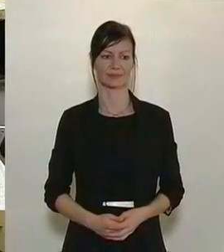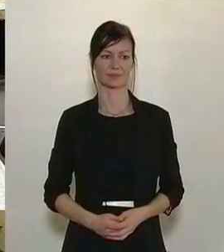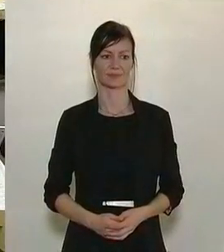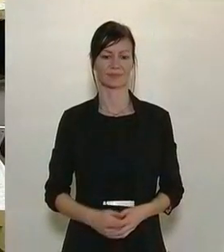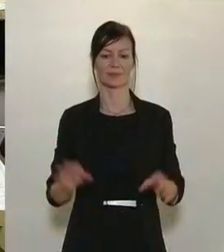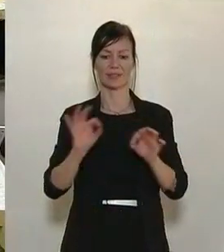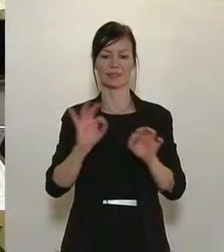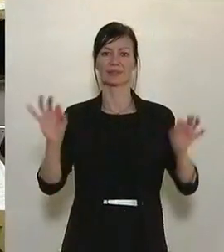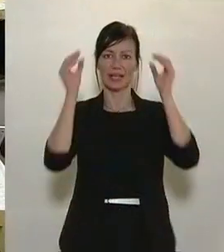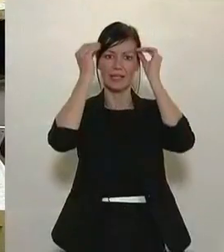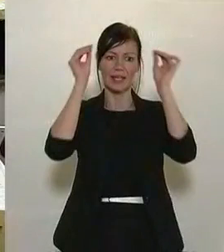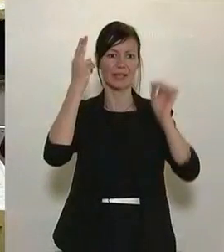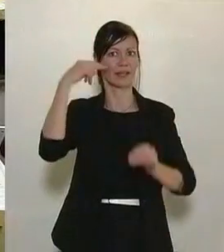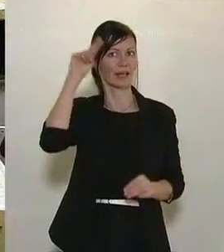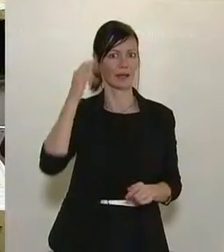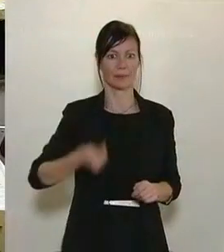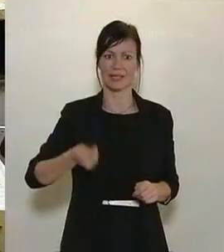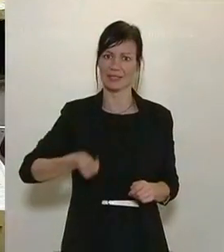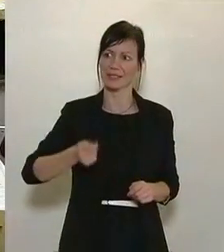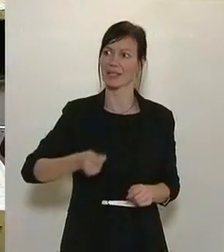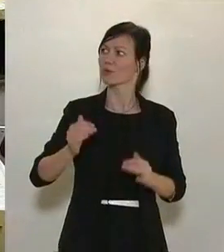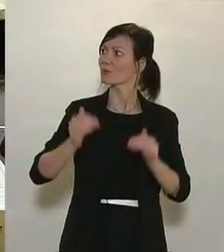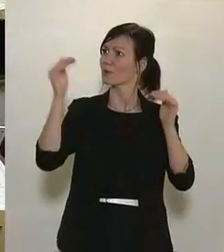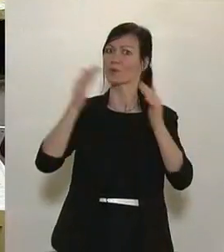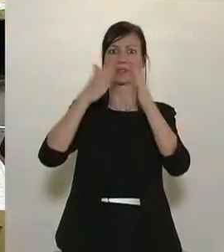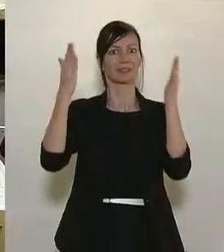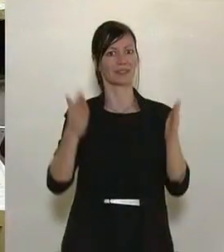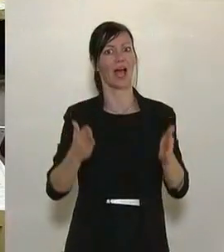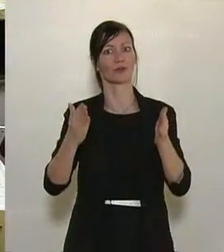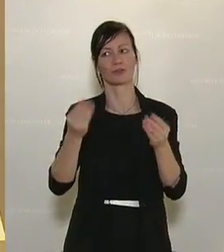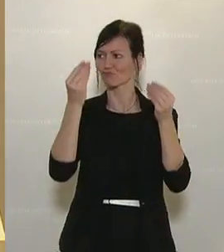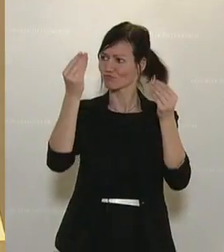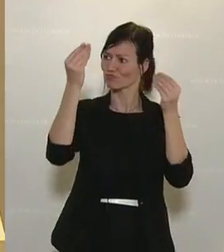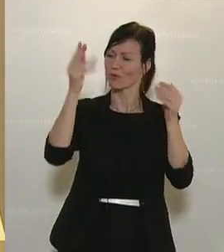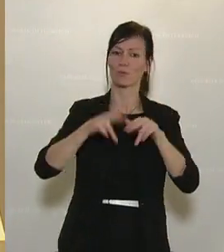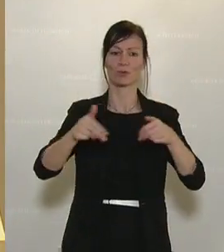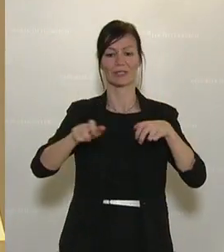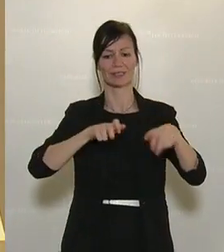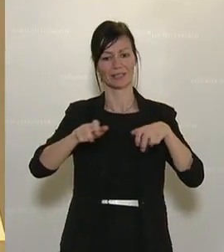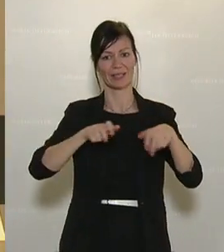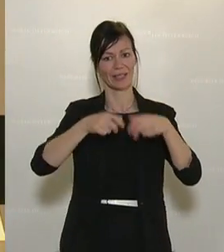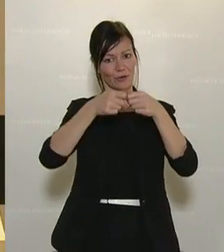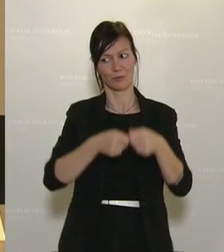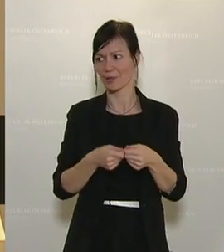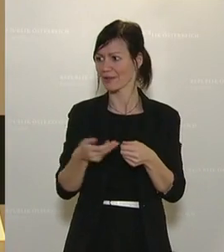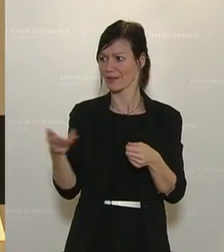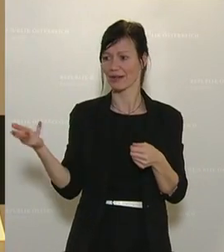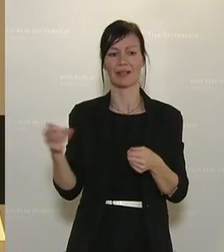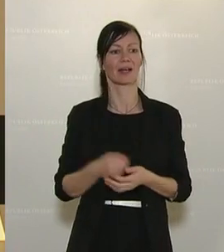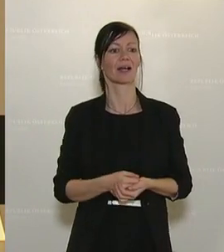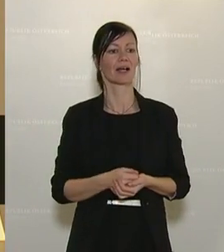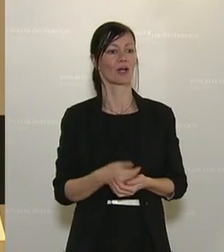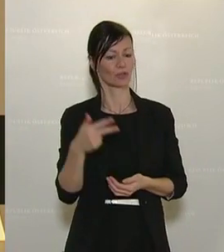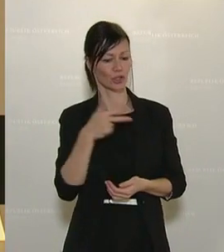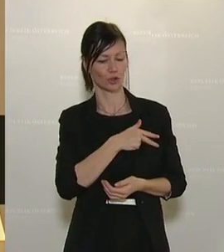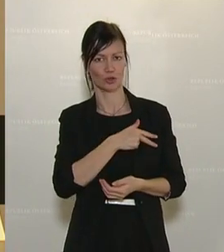Sehr geehrter Herr Präsident, hohes Haus, geschätzte Mitglieder der Bundesregierung, wir als SPÖ haben das jetzt glaube ich